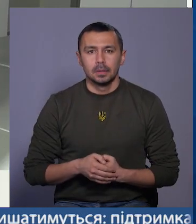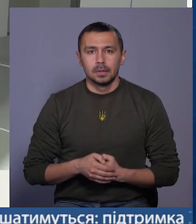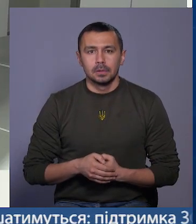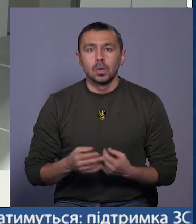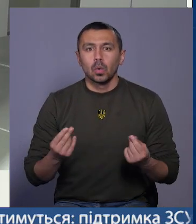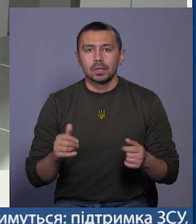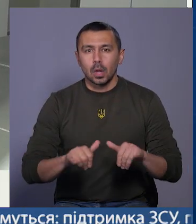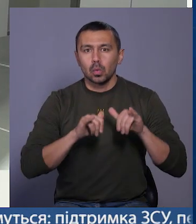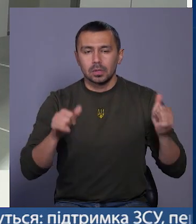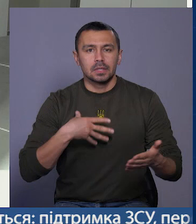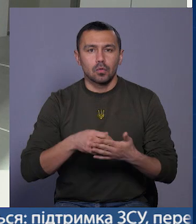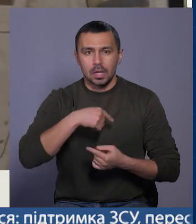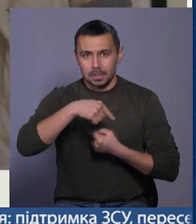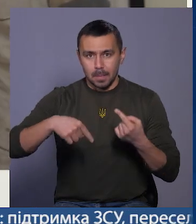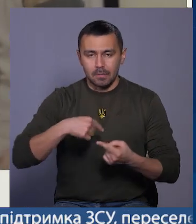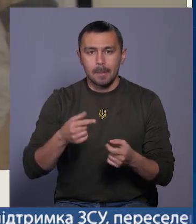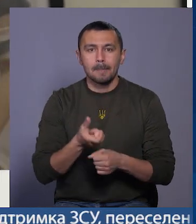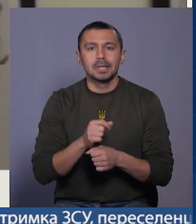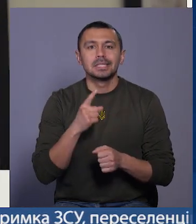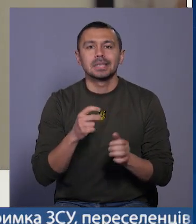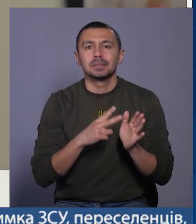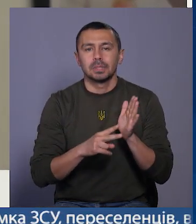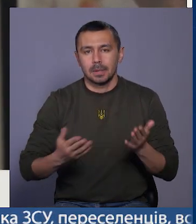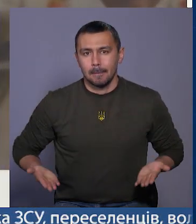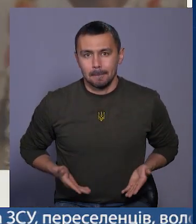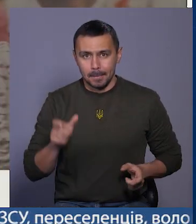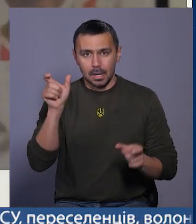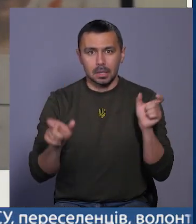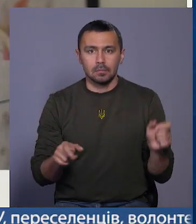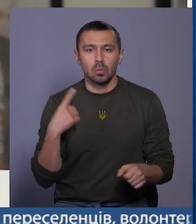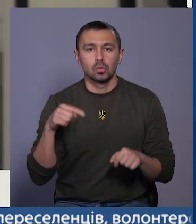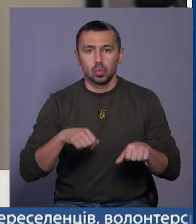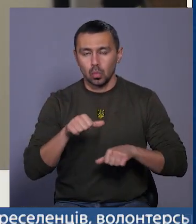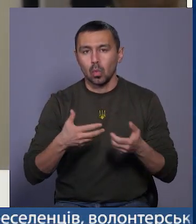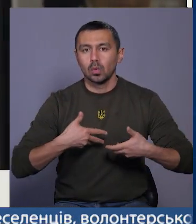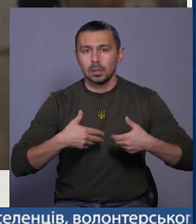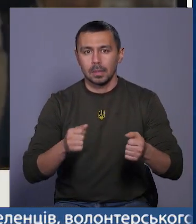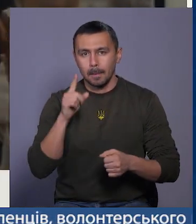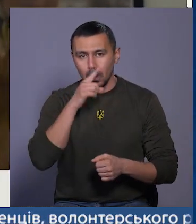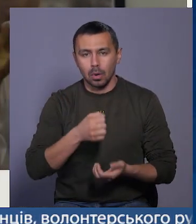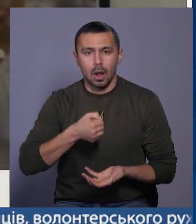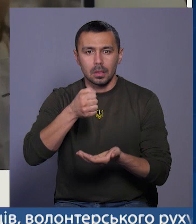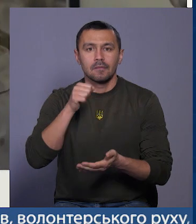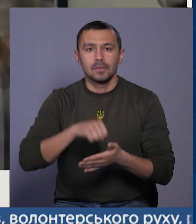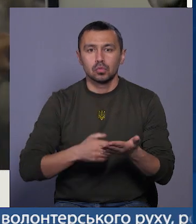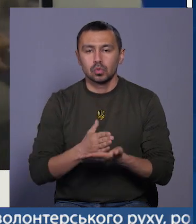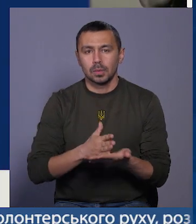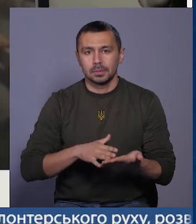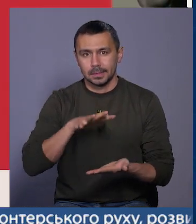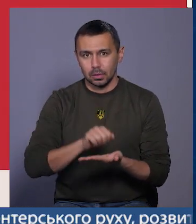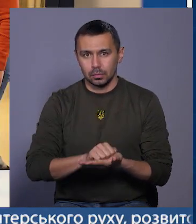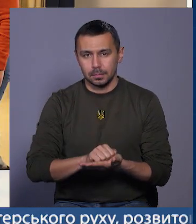Кошти на розвиток власної справи. Більше 170 мешканців області цьогоріч отримали мікрогранти від Служби зайнятості.